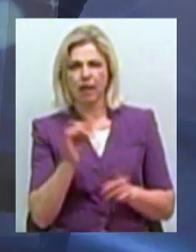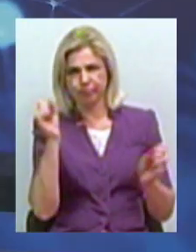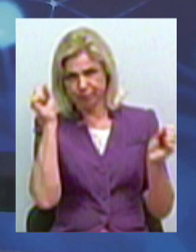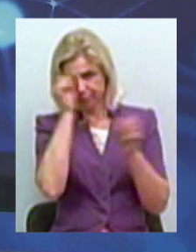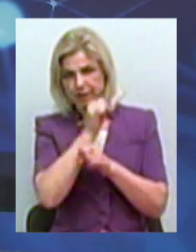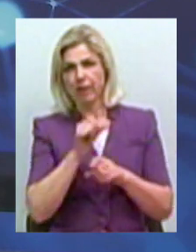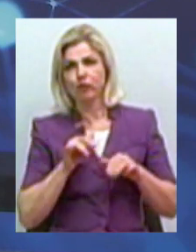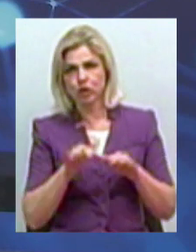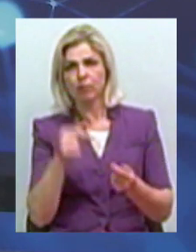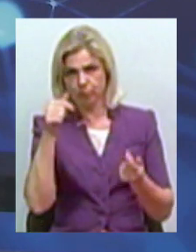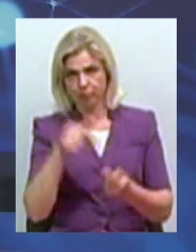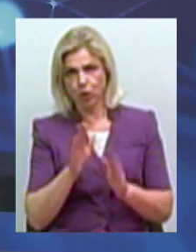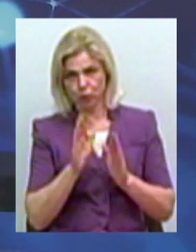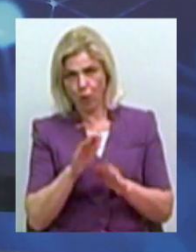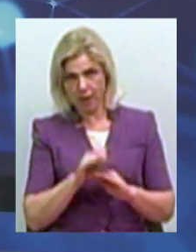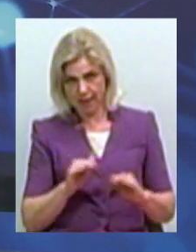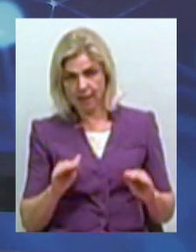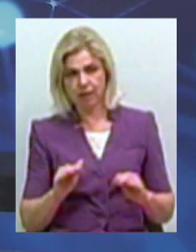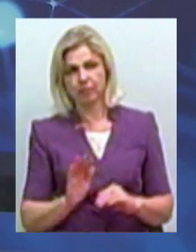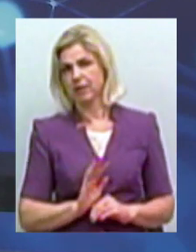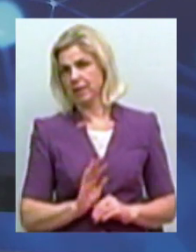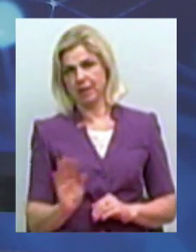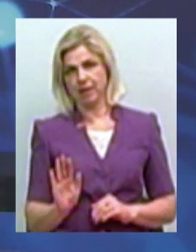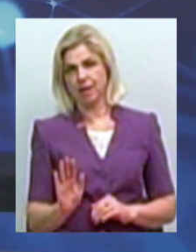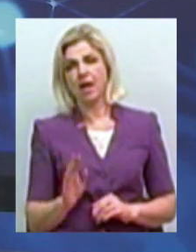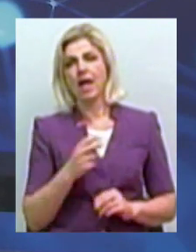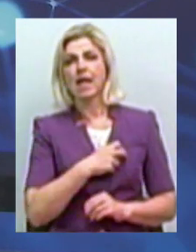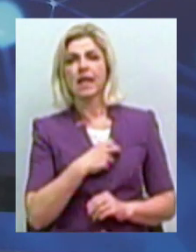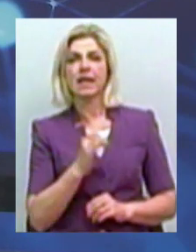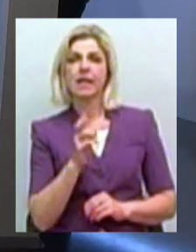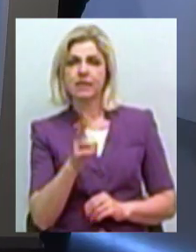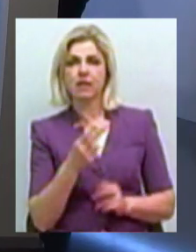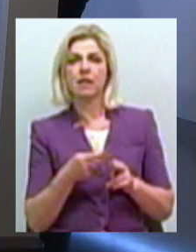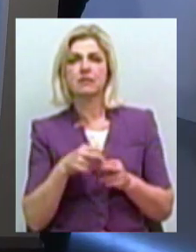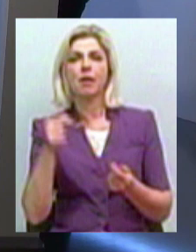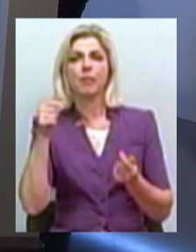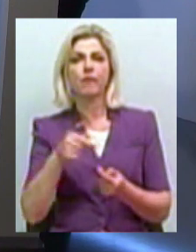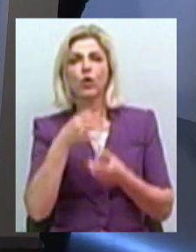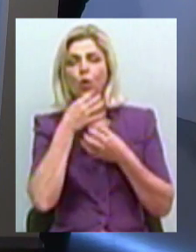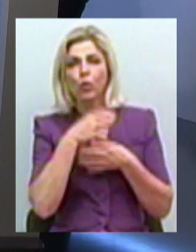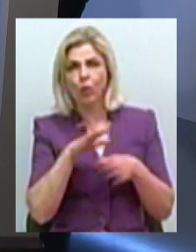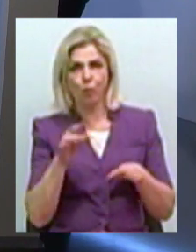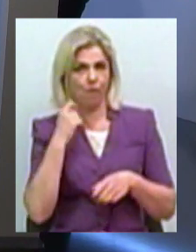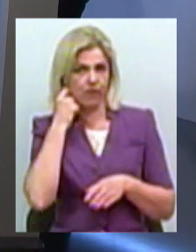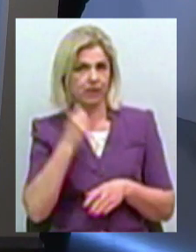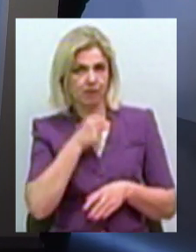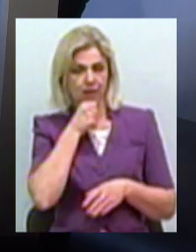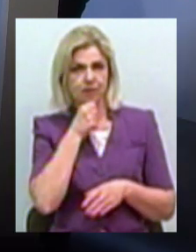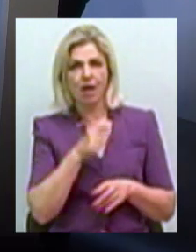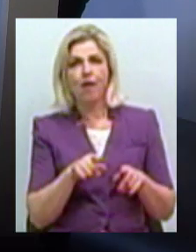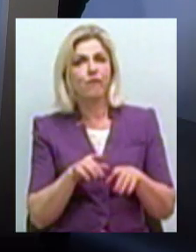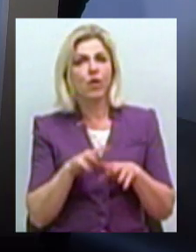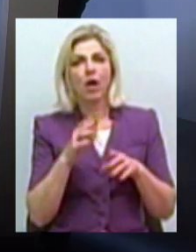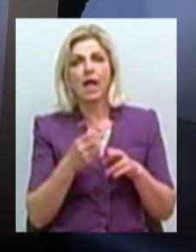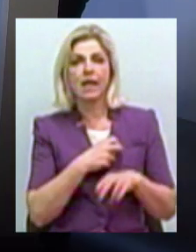підлітками і дітям? Ні, звичайно. Ризик – це те, що притаманне будь-якому віку взагалі. Тому що ризик